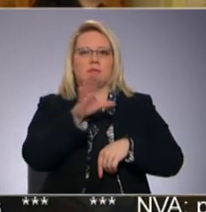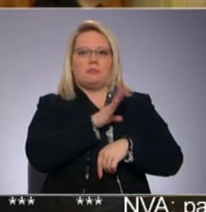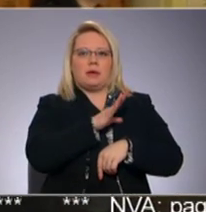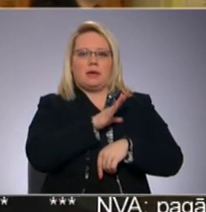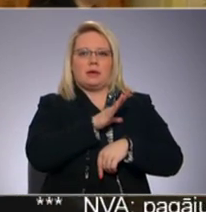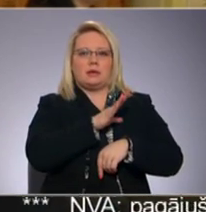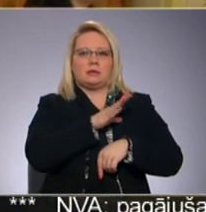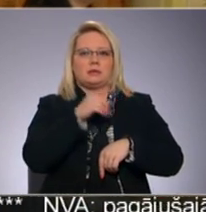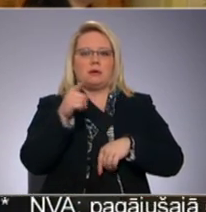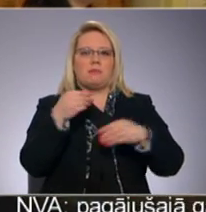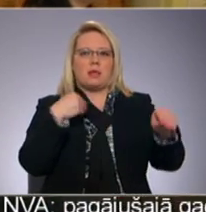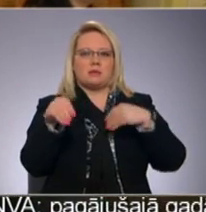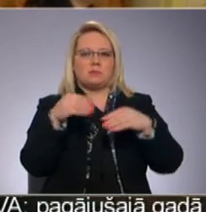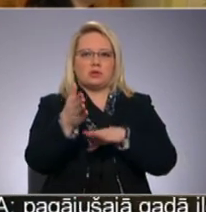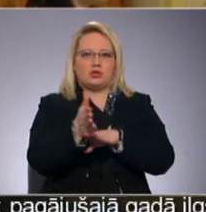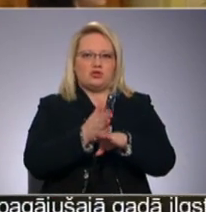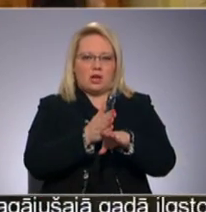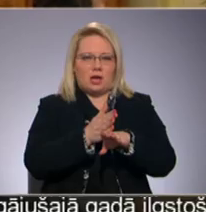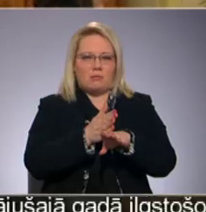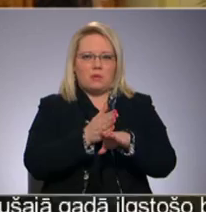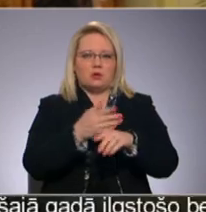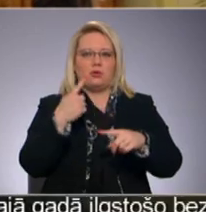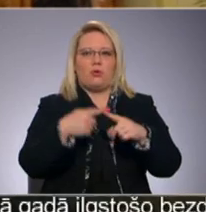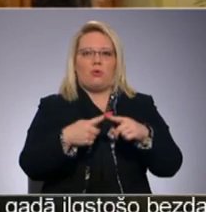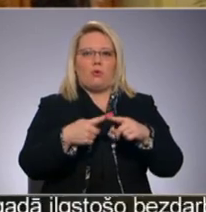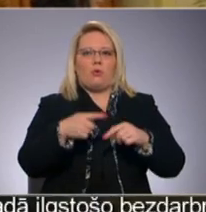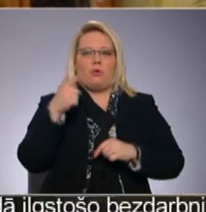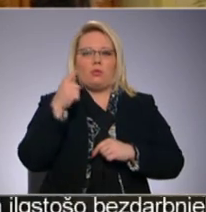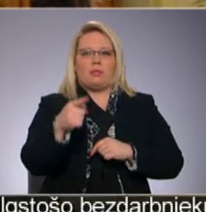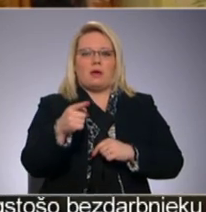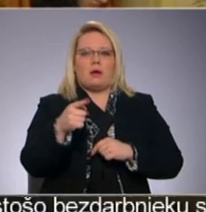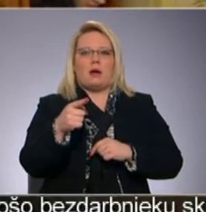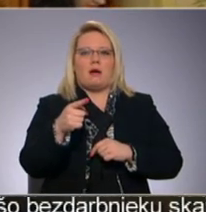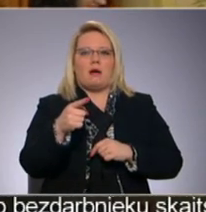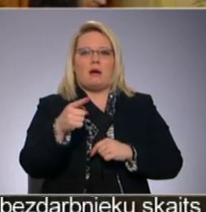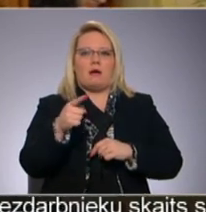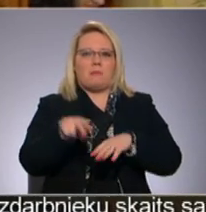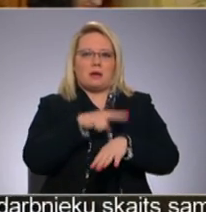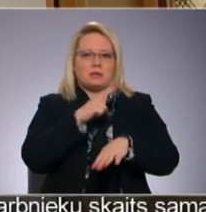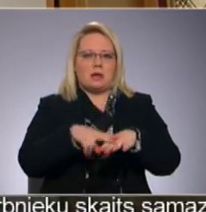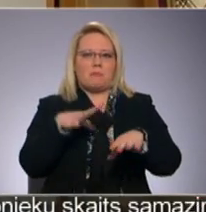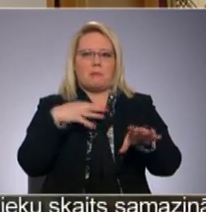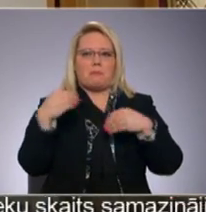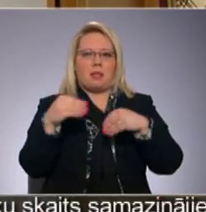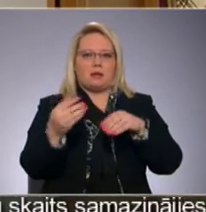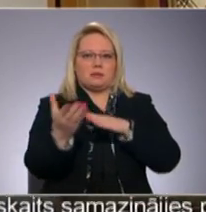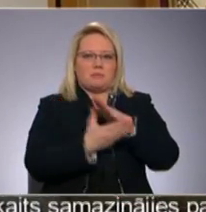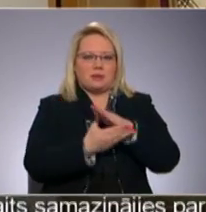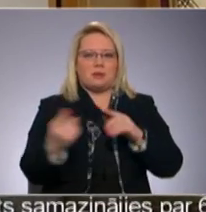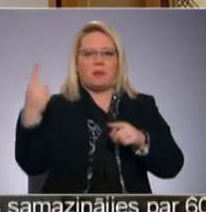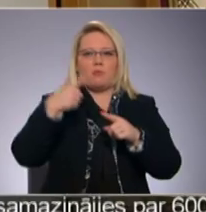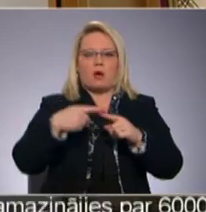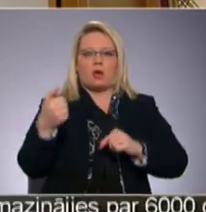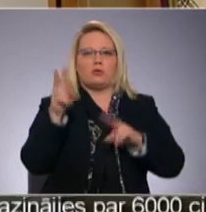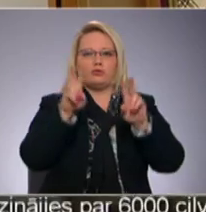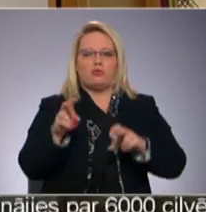šīs plastmas čības. Tātad tur, kur vajadzēja būt pastalām, bija plastals. Pirmo gada žūrī